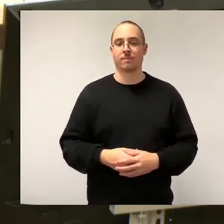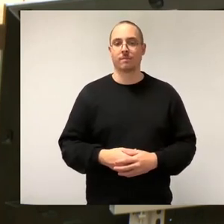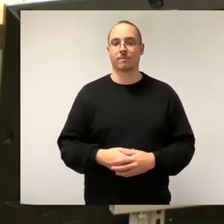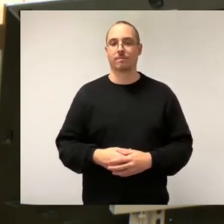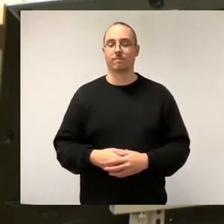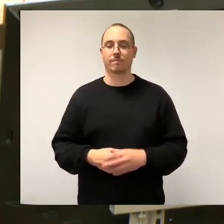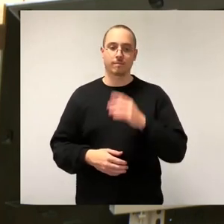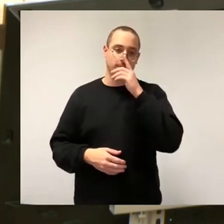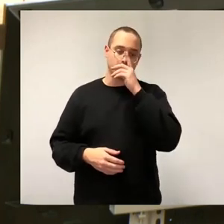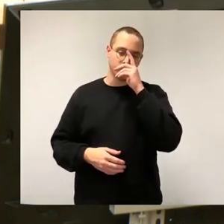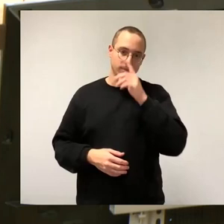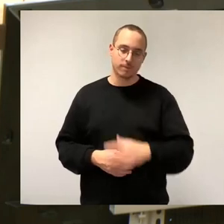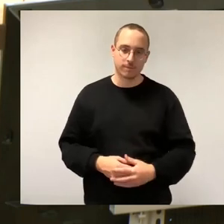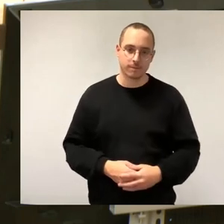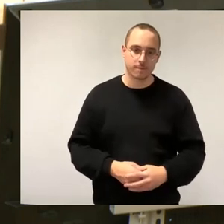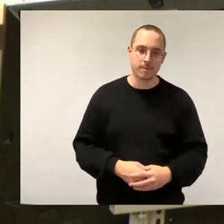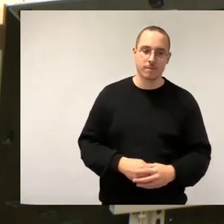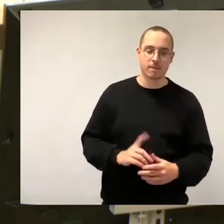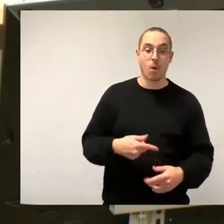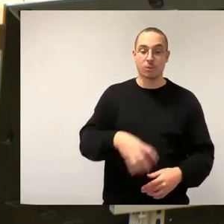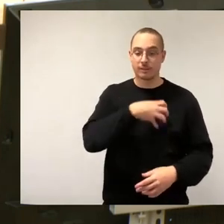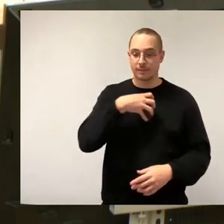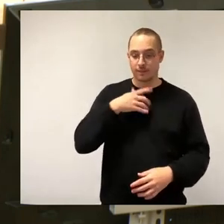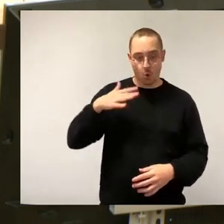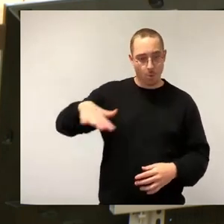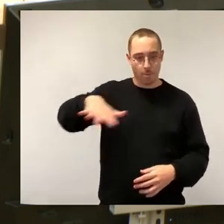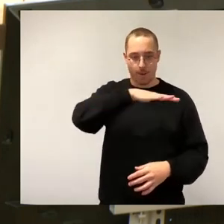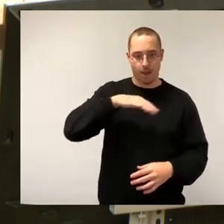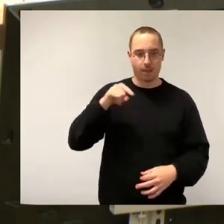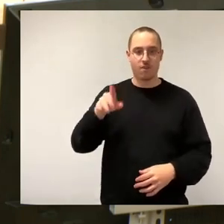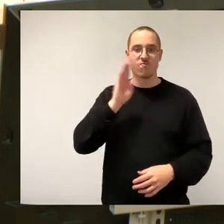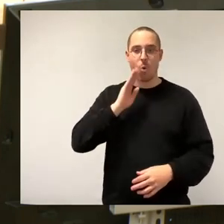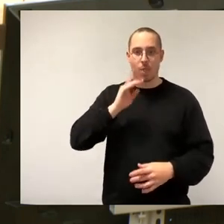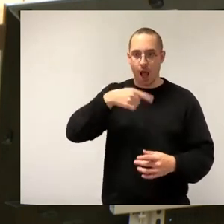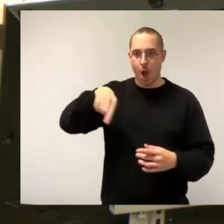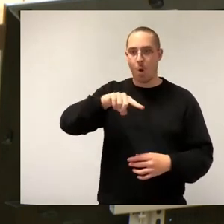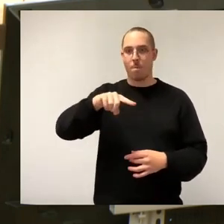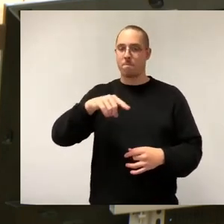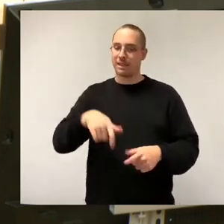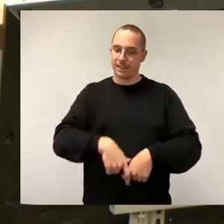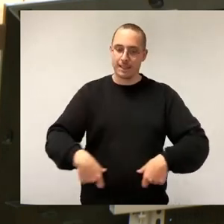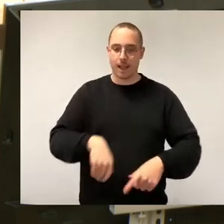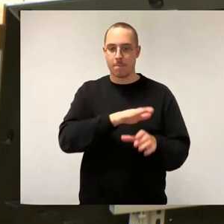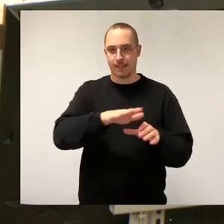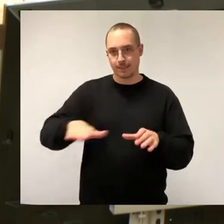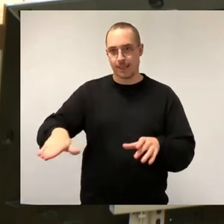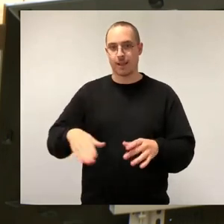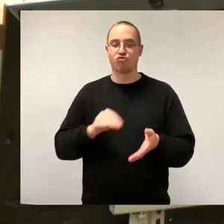Kooperation mit dem Dresden-Umland bei den Aufgaben von Wohnraum, Kita-Plätzen, Schulen und auch Freizeitangeboten.